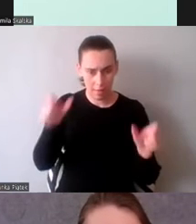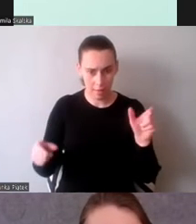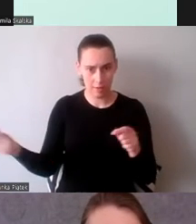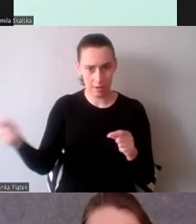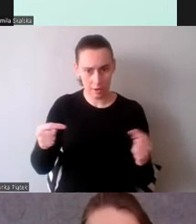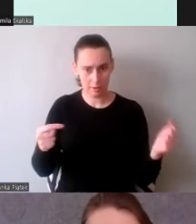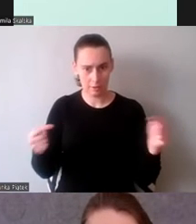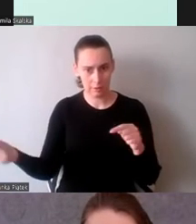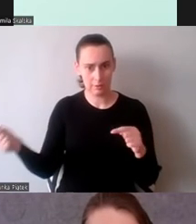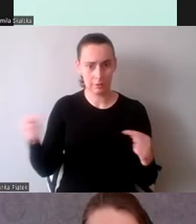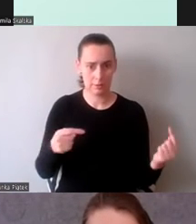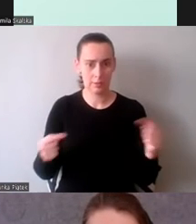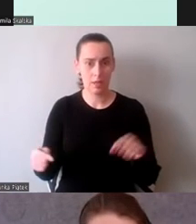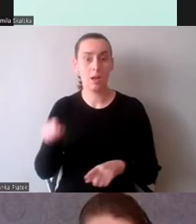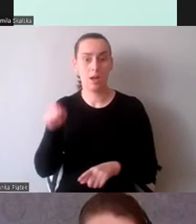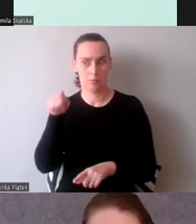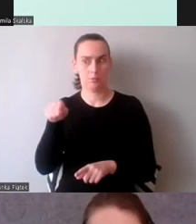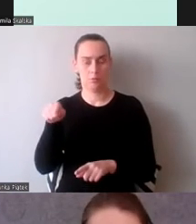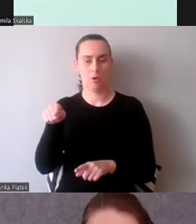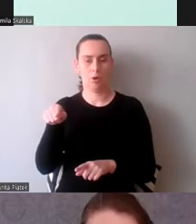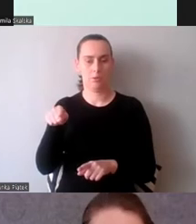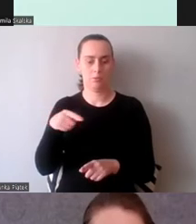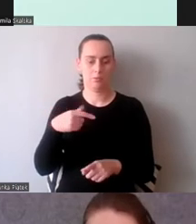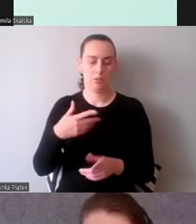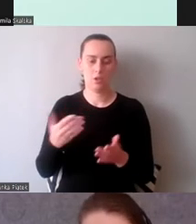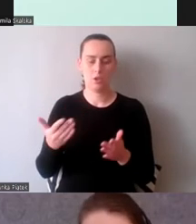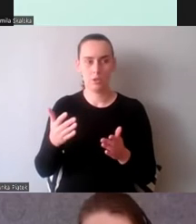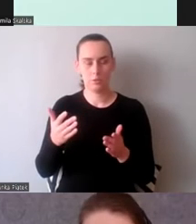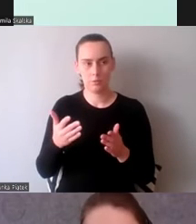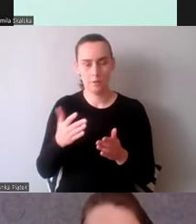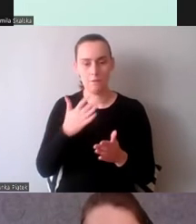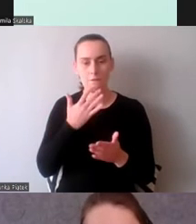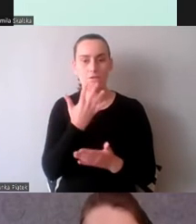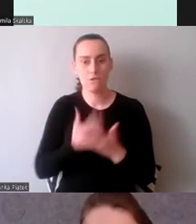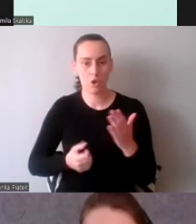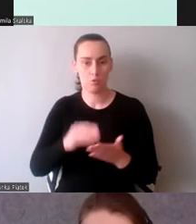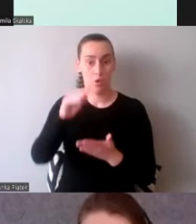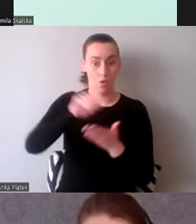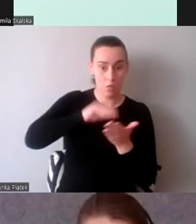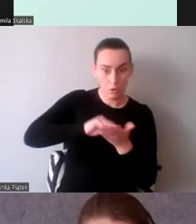wówczas oni posługują się notatkami, by odciążyć swoją pamięć.